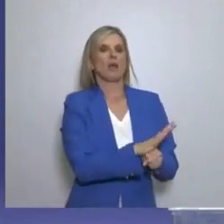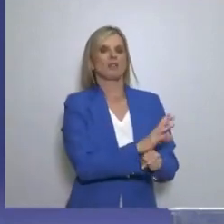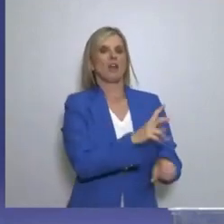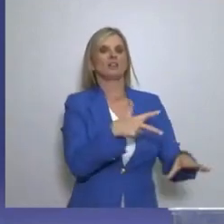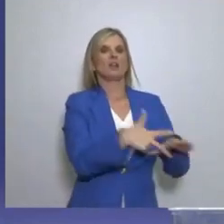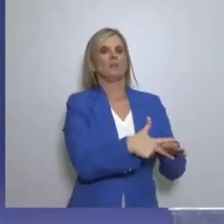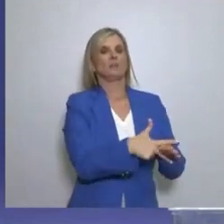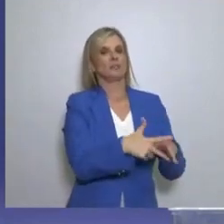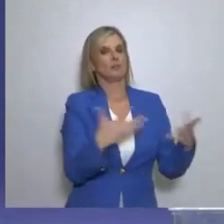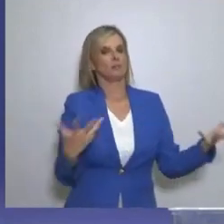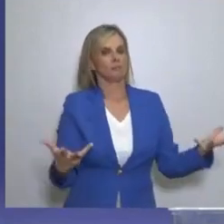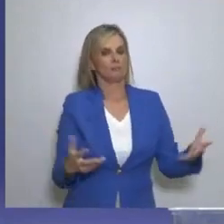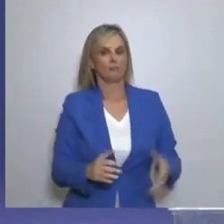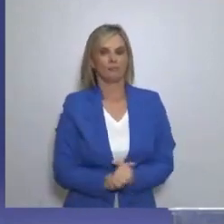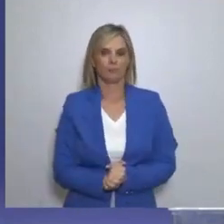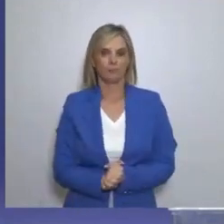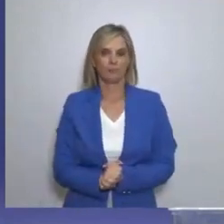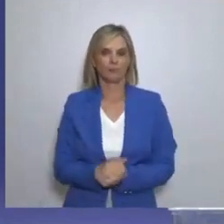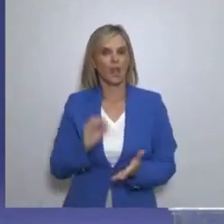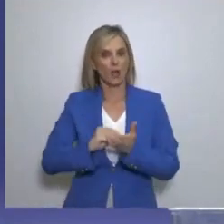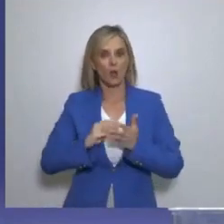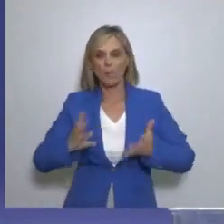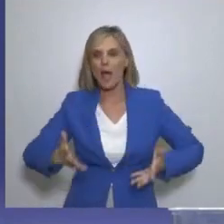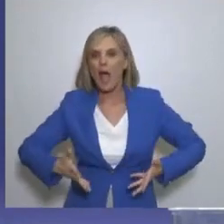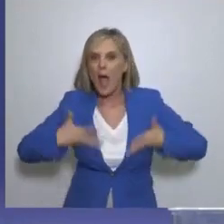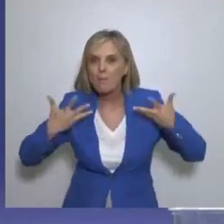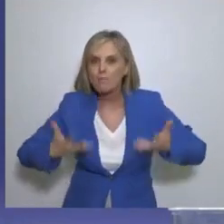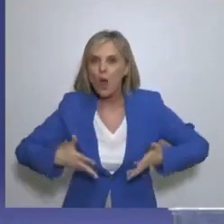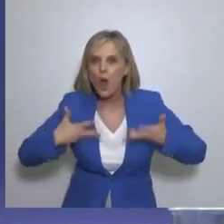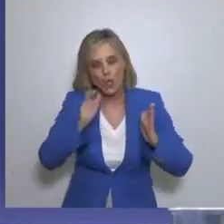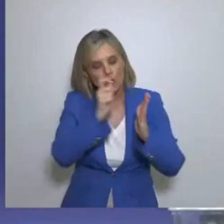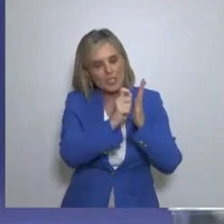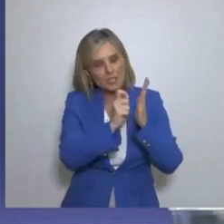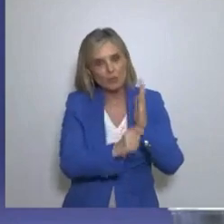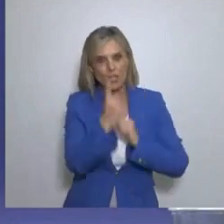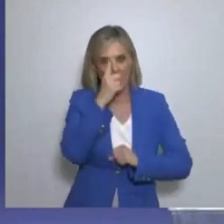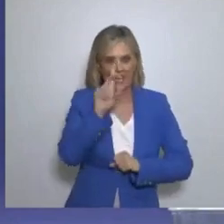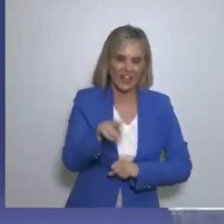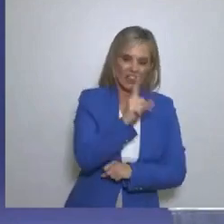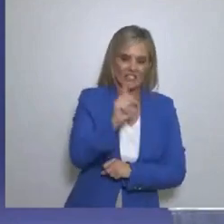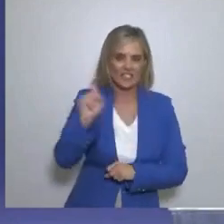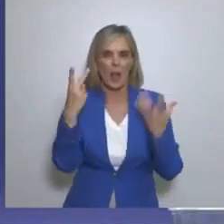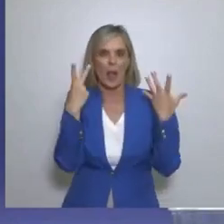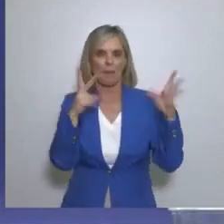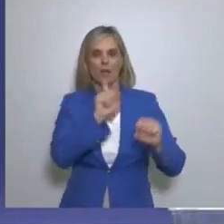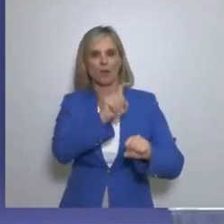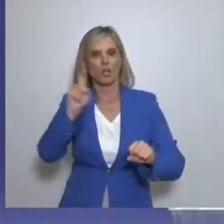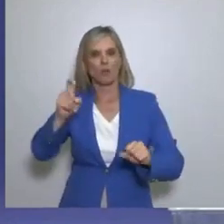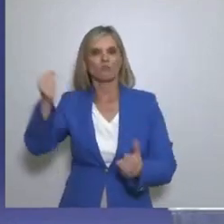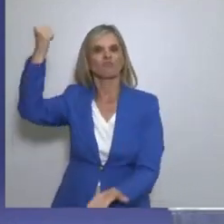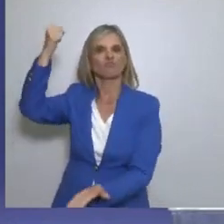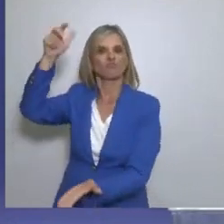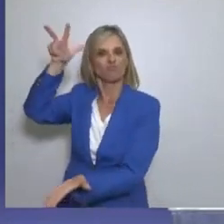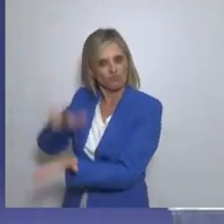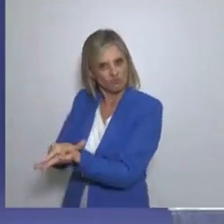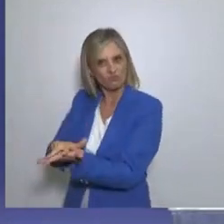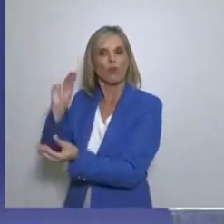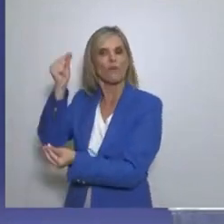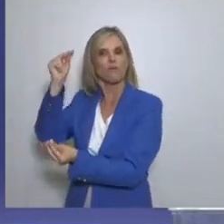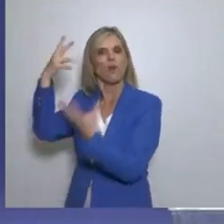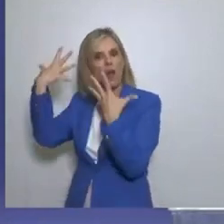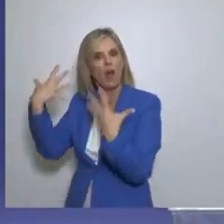είδατε τις τελευταίες μέρες Απολογισμός του κράτους μας Είναι ένα τρεις εφτακόσα Βεβαίωμένος και σφραγισμένος Από την Βουλή